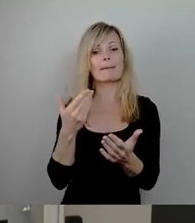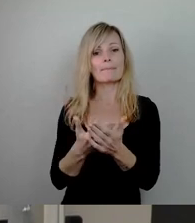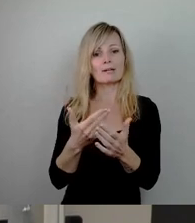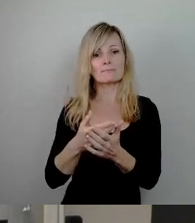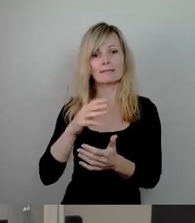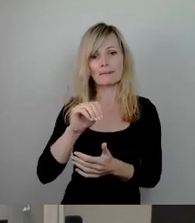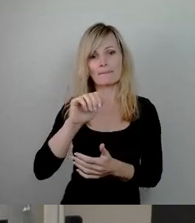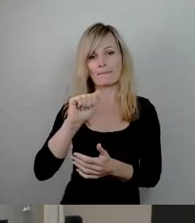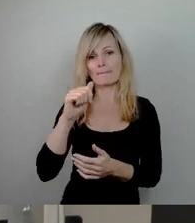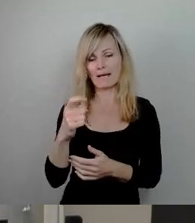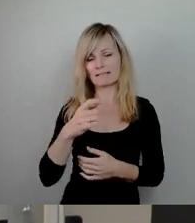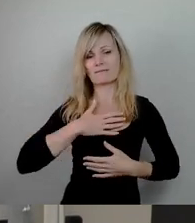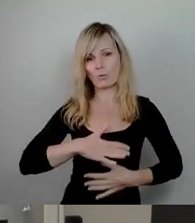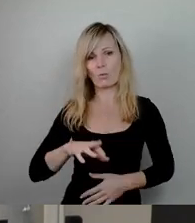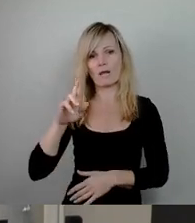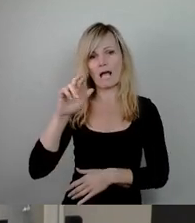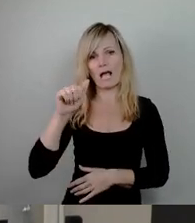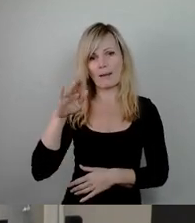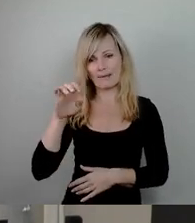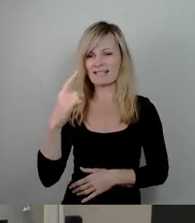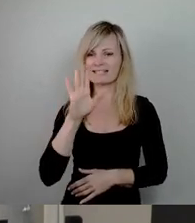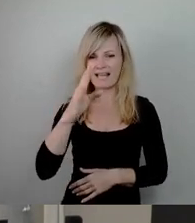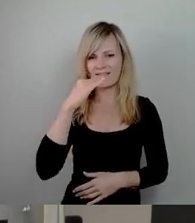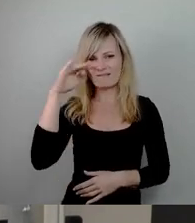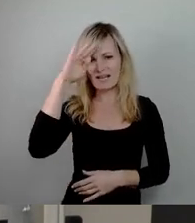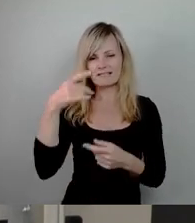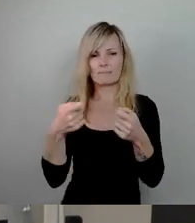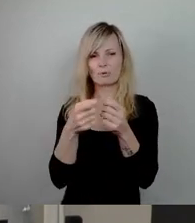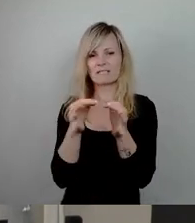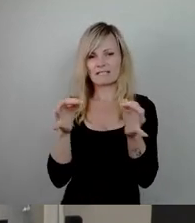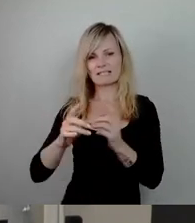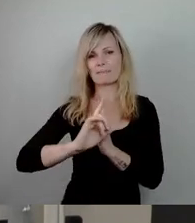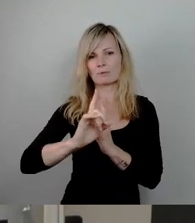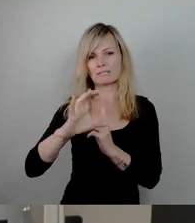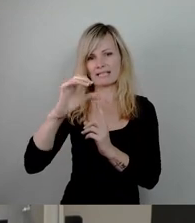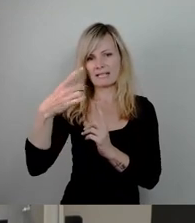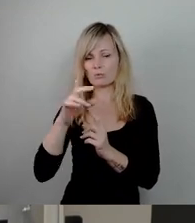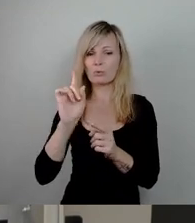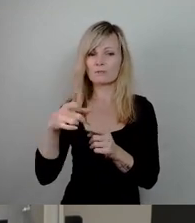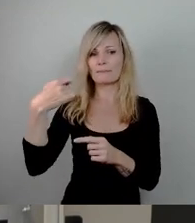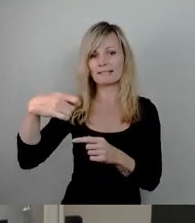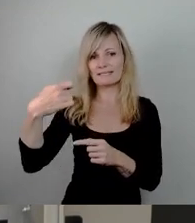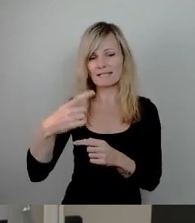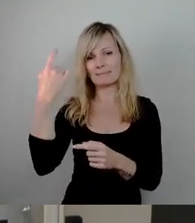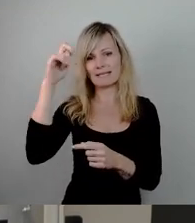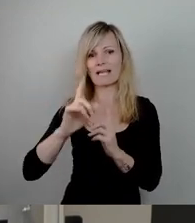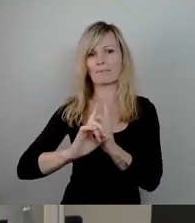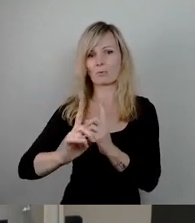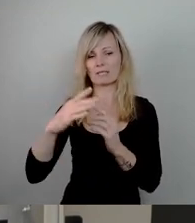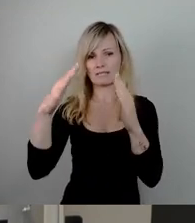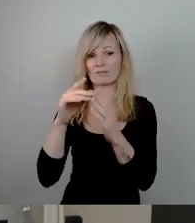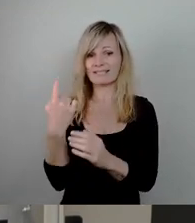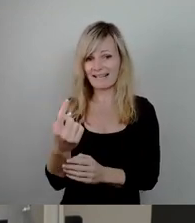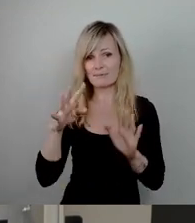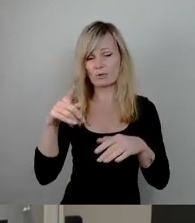dessen Vater zum Beispiel Bundestagsabgeordneter der CDU und Präsident des Berliner Abgeordnetenhauses war und der 1994 auch